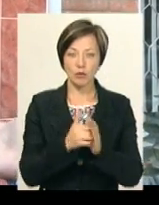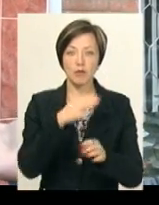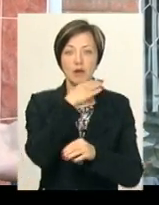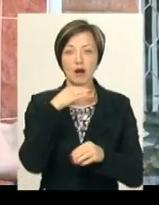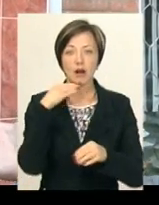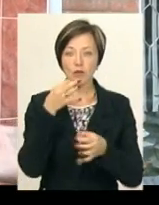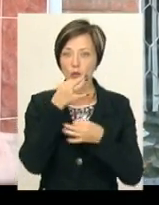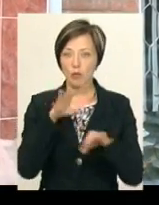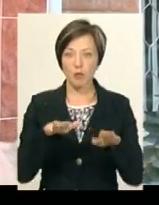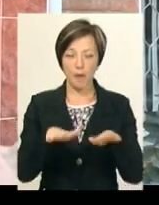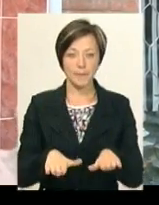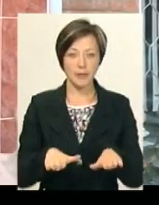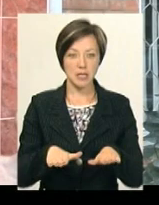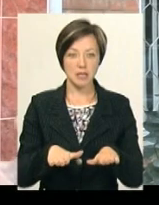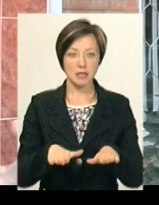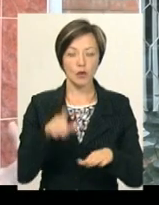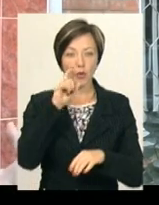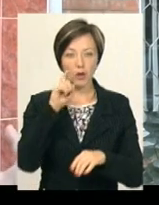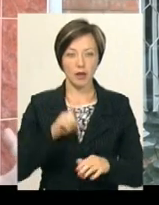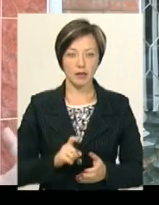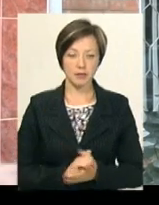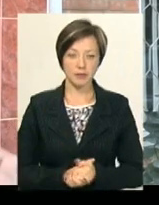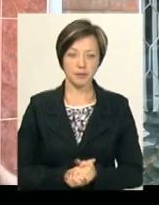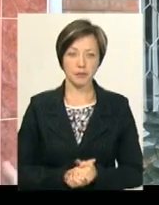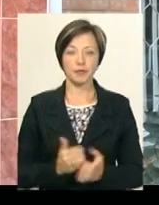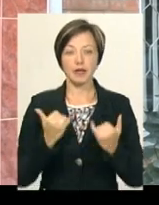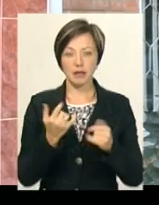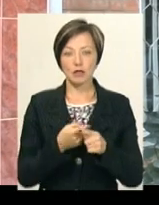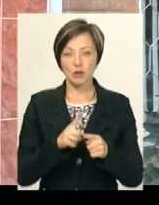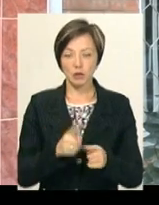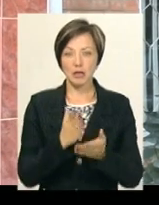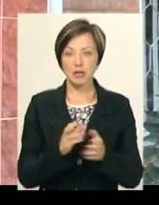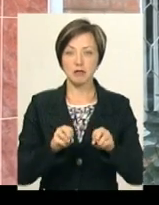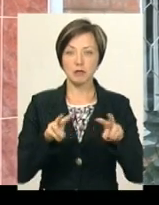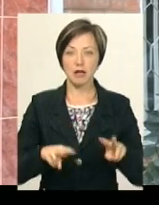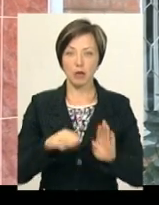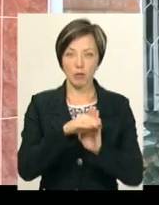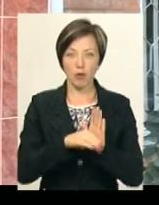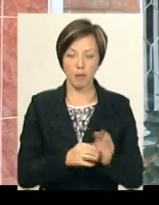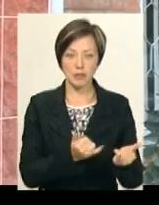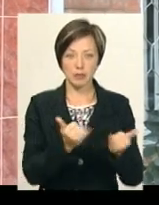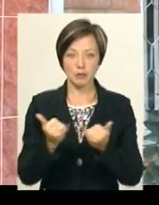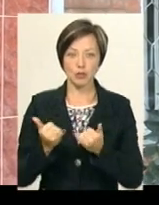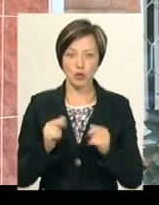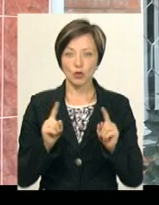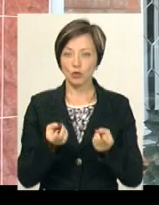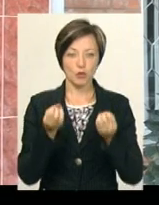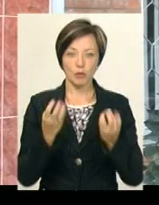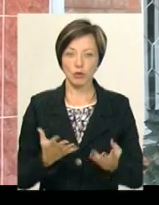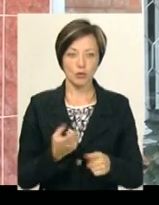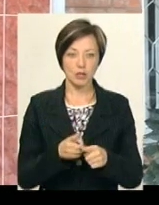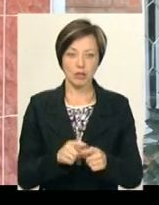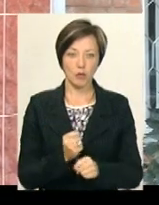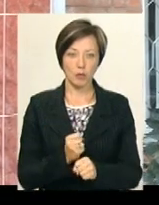кількості у будь-якому місті України. Для цього є спеціальне програмне забезпечення. Дуже просто це